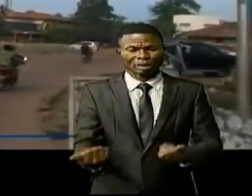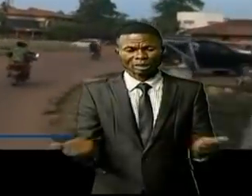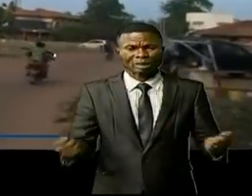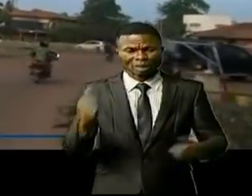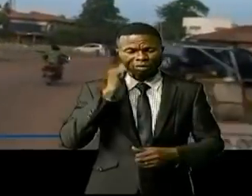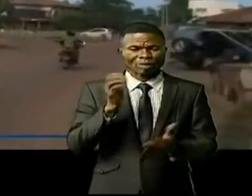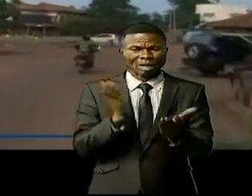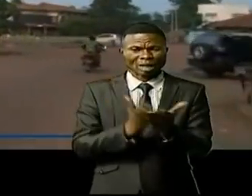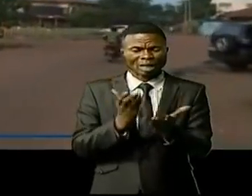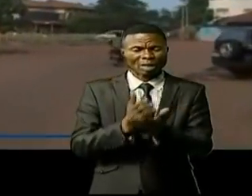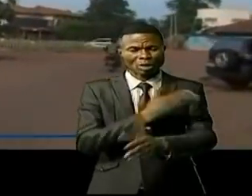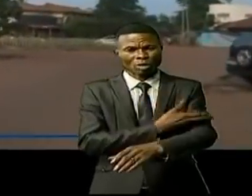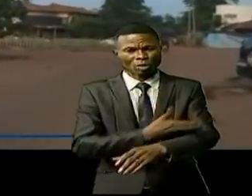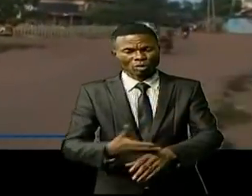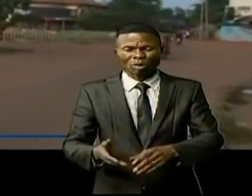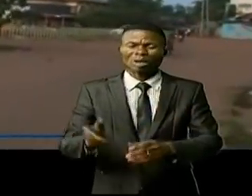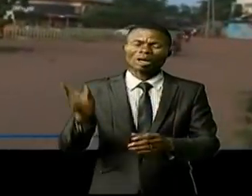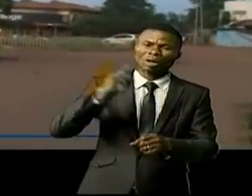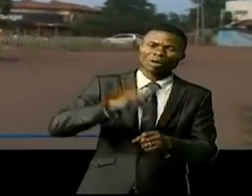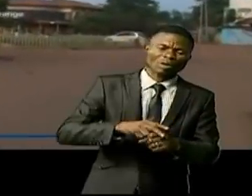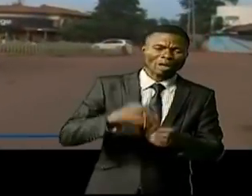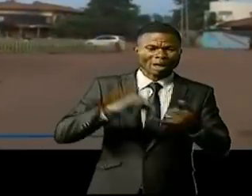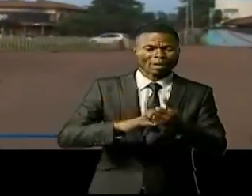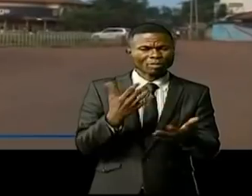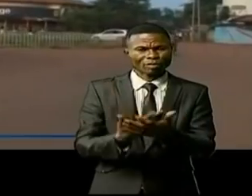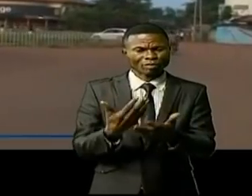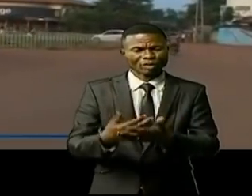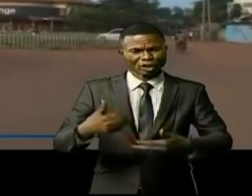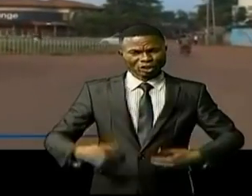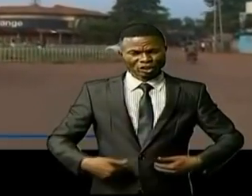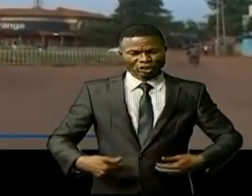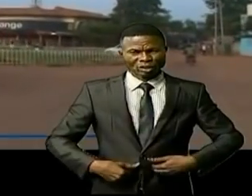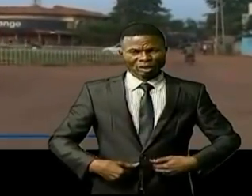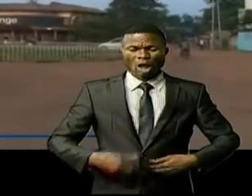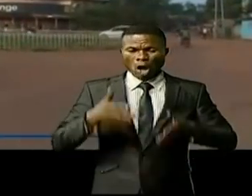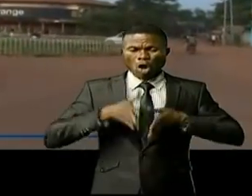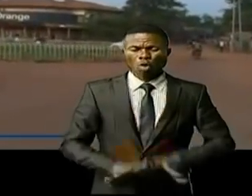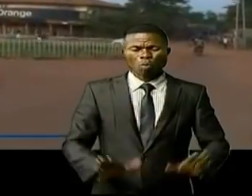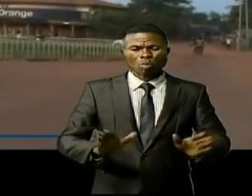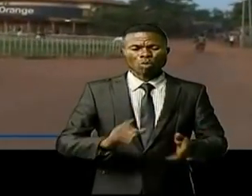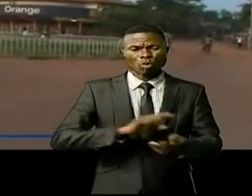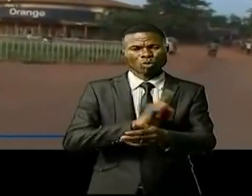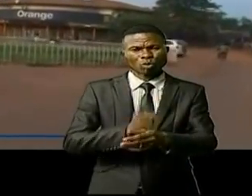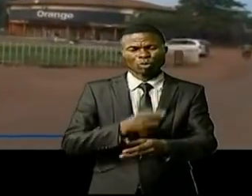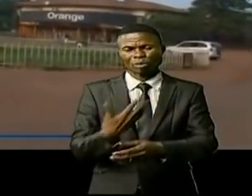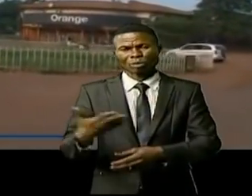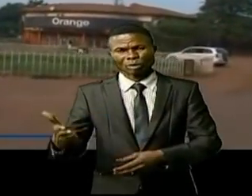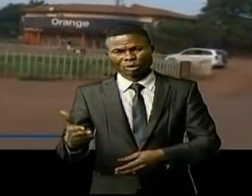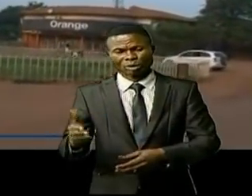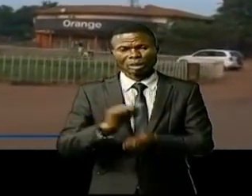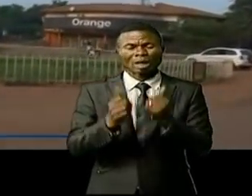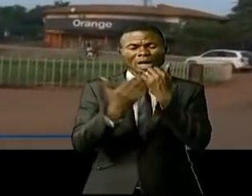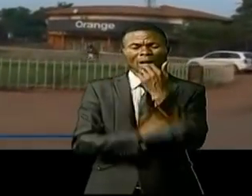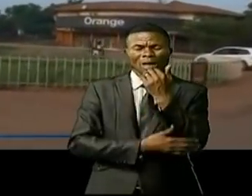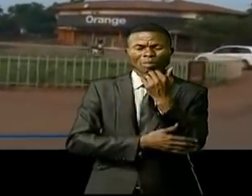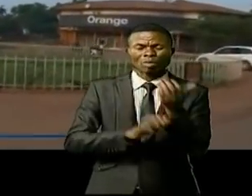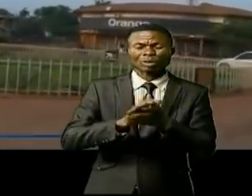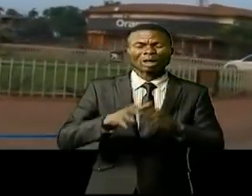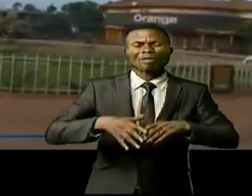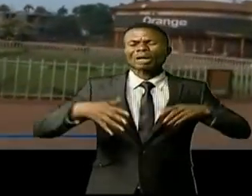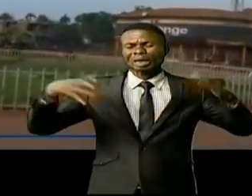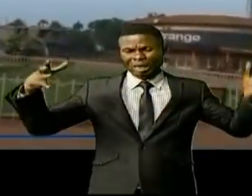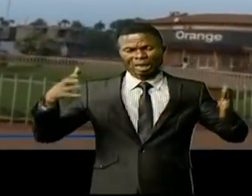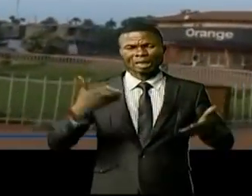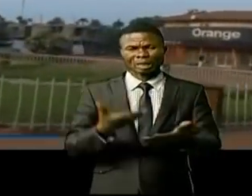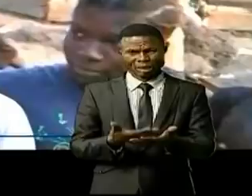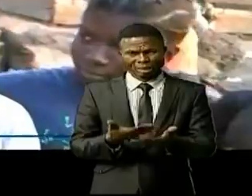scolaires, abus sexuels, mariages précoces et autres maternités nombreuses. Le poids de la pauvreté risque de se pointer